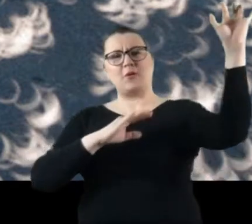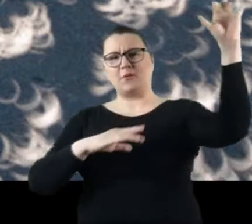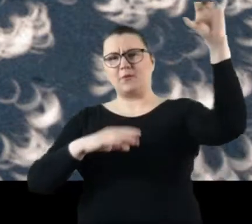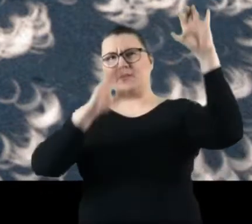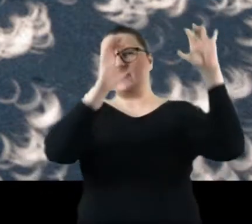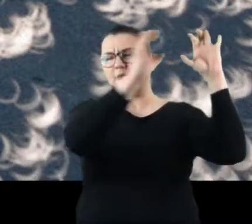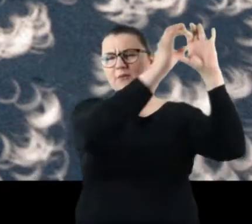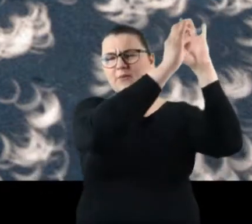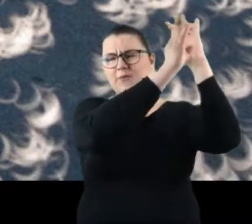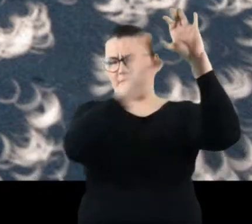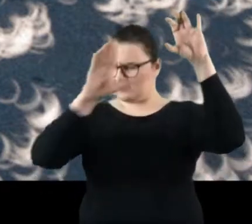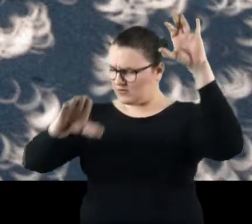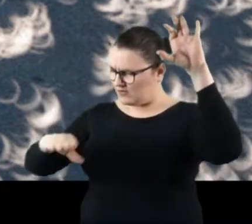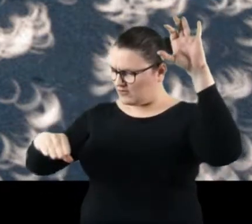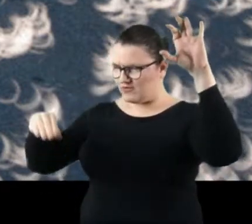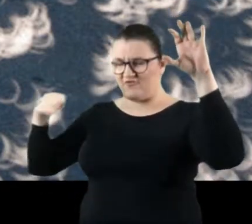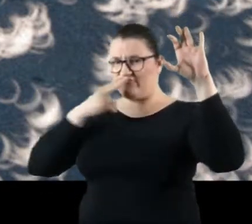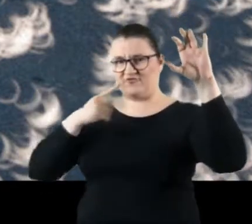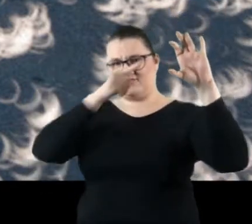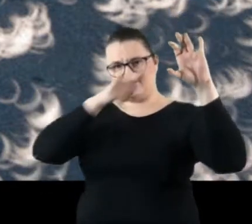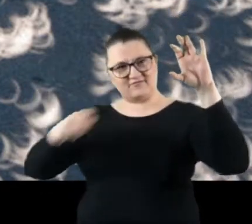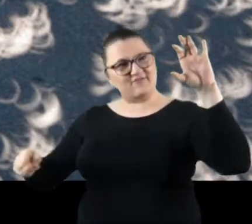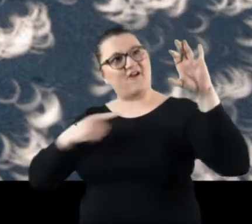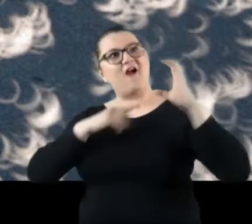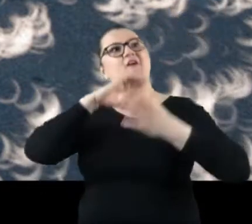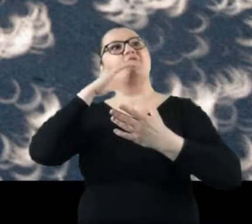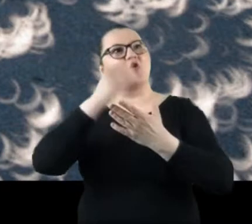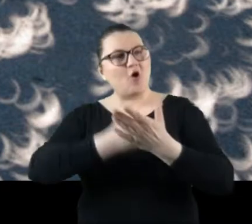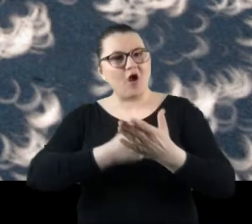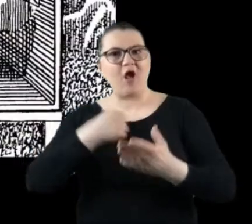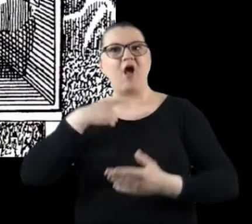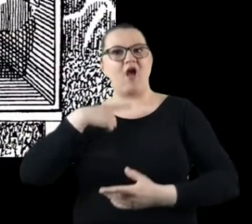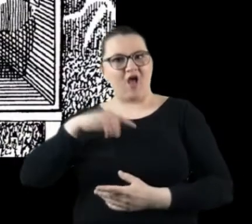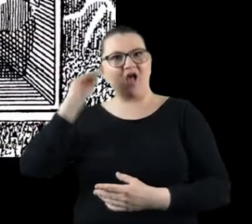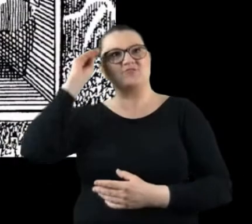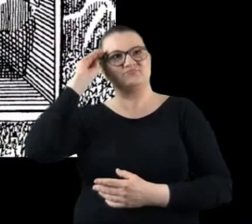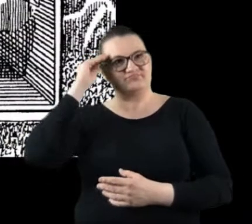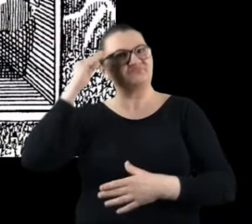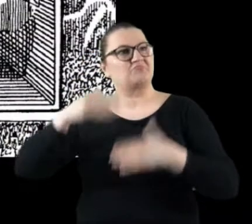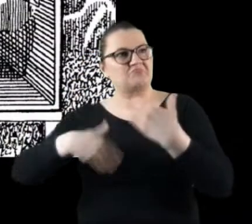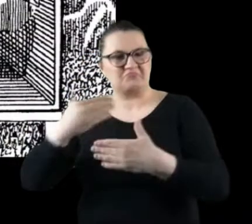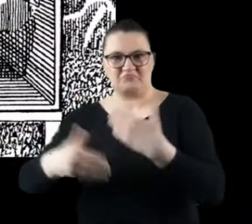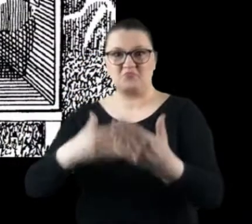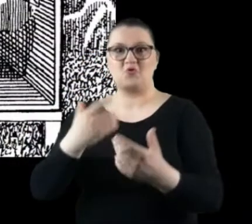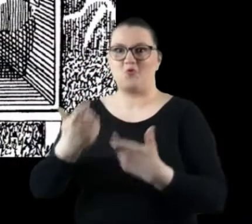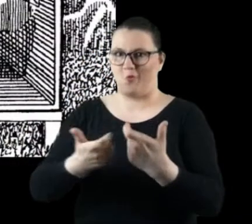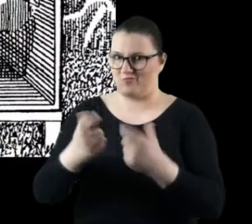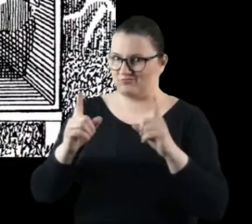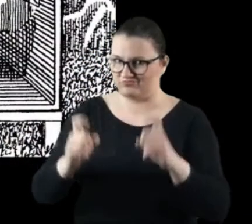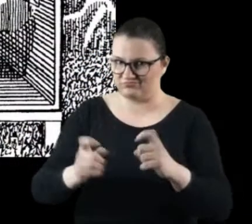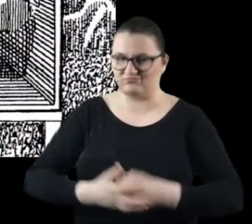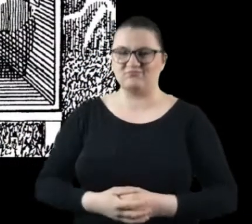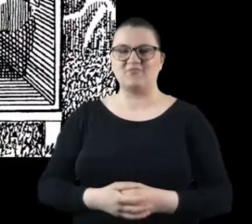wykorzystali tą informację na przestrzeni następnych lat. W następnych wiekach